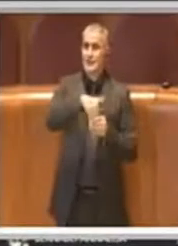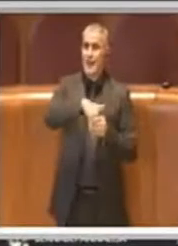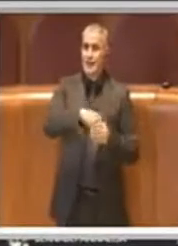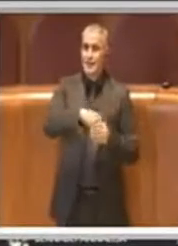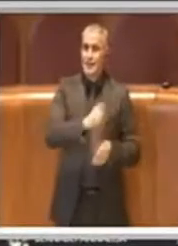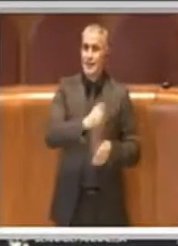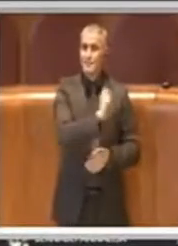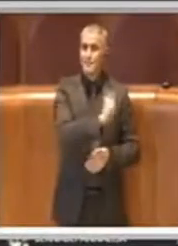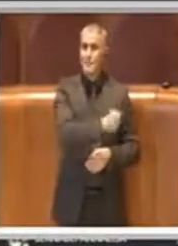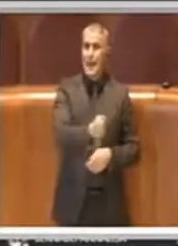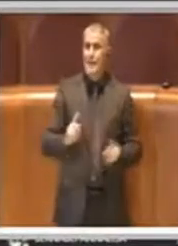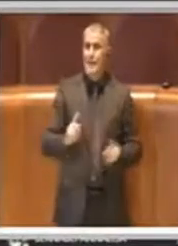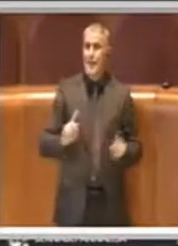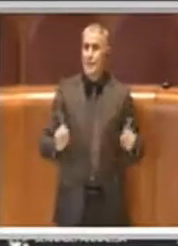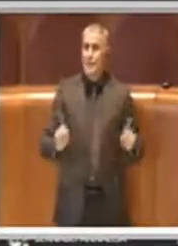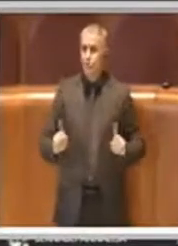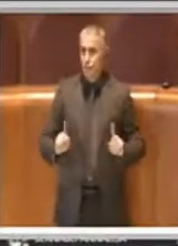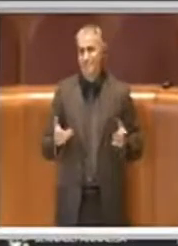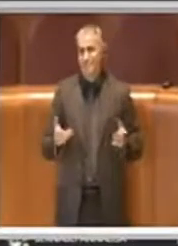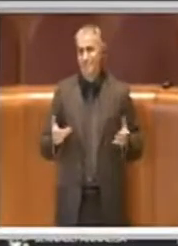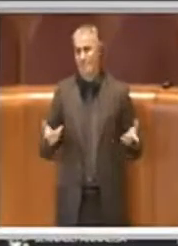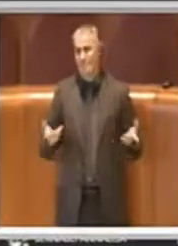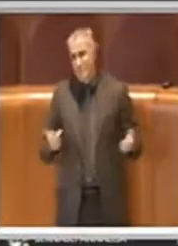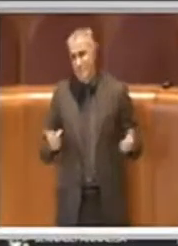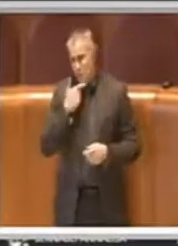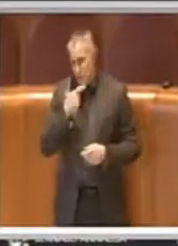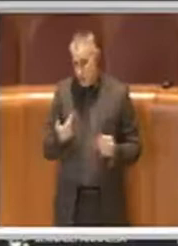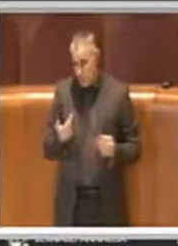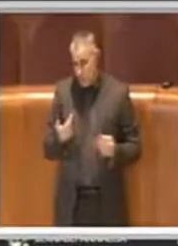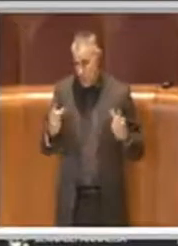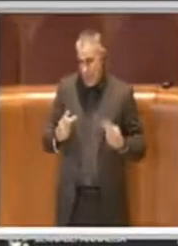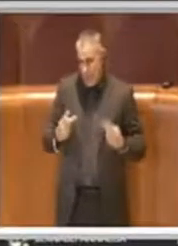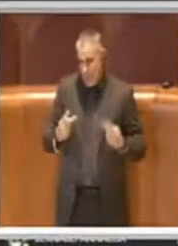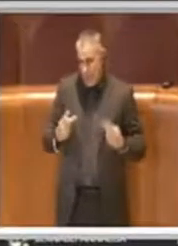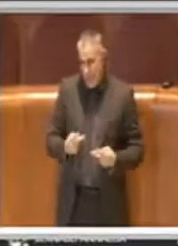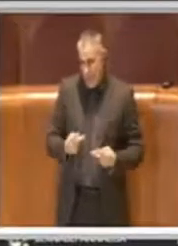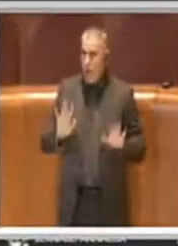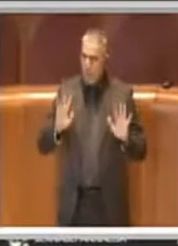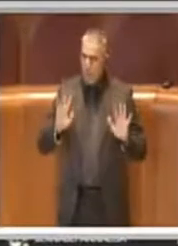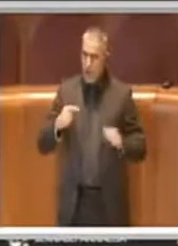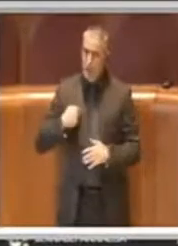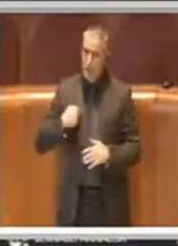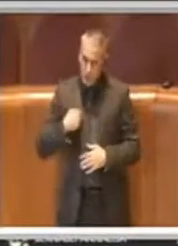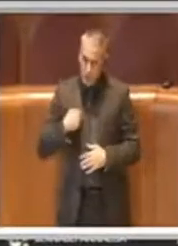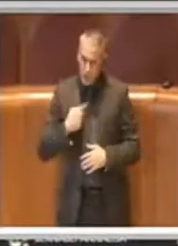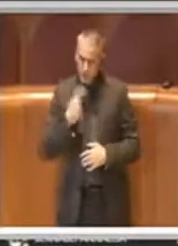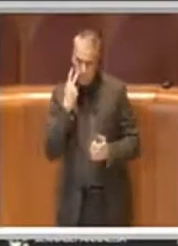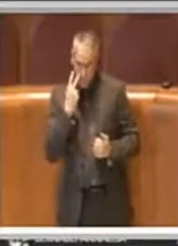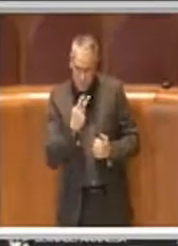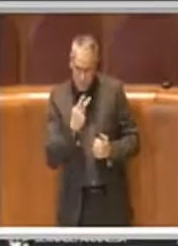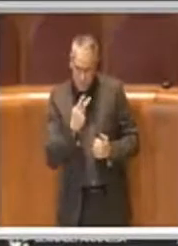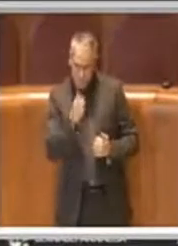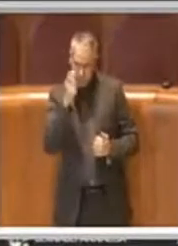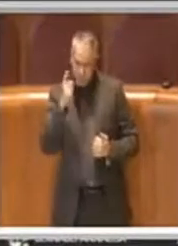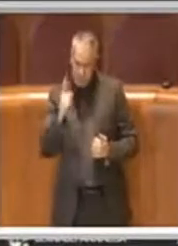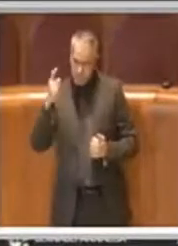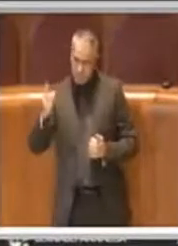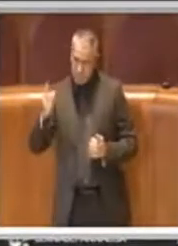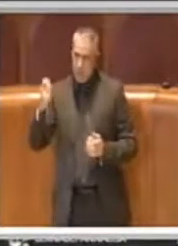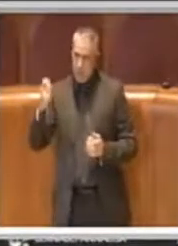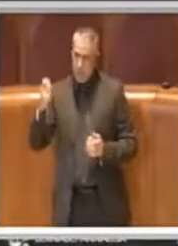però rilevo in alcune dichiarazioni delle